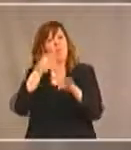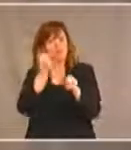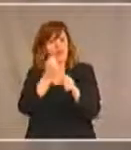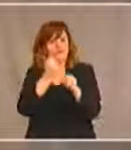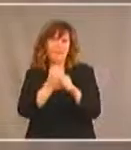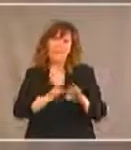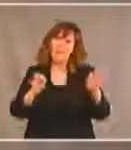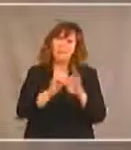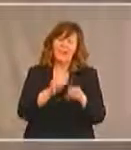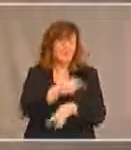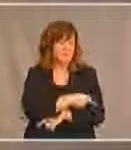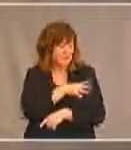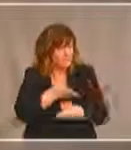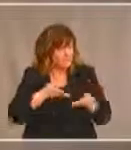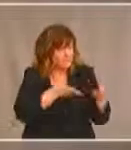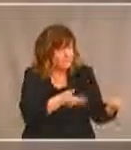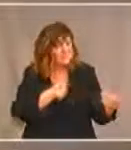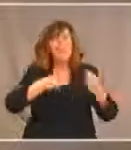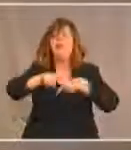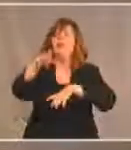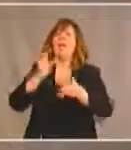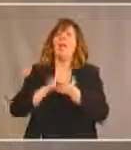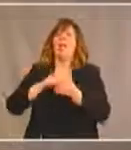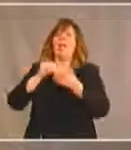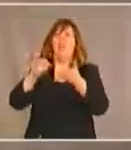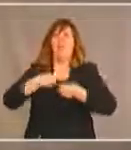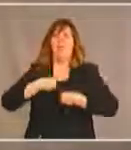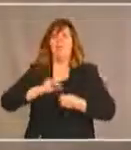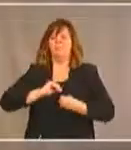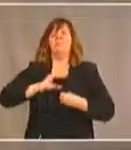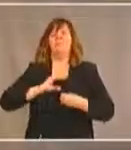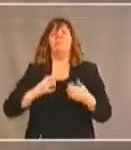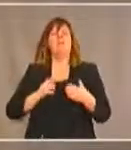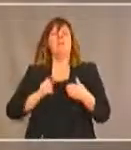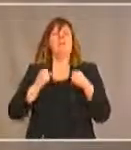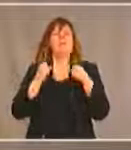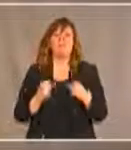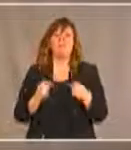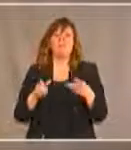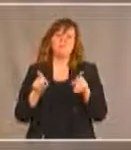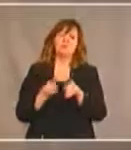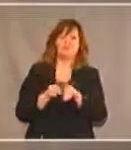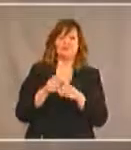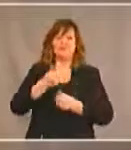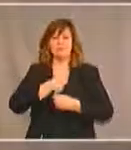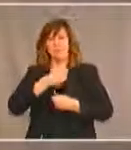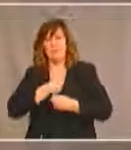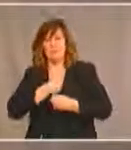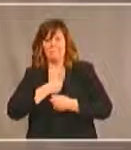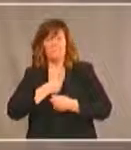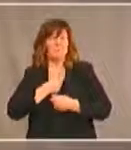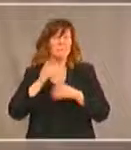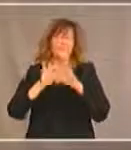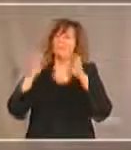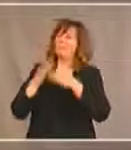les encourage à se faire confiance et les aide à s'appuyer eux-mêmes et leurs familles. Toutefois,